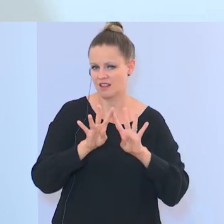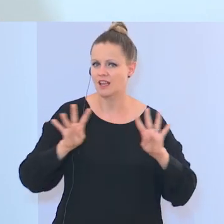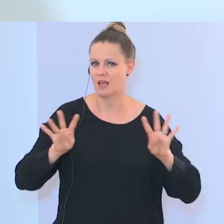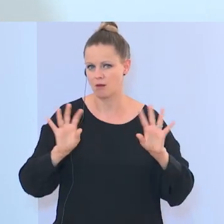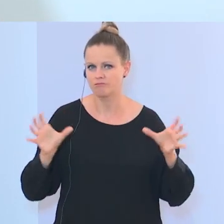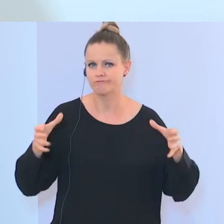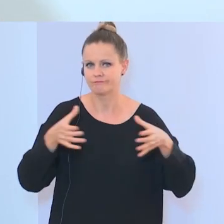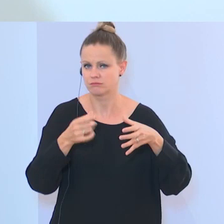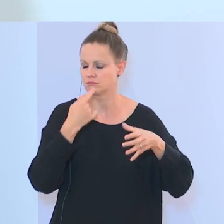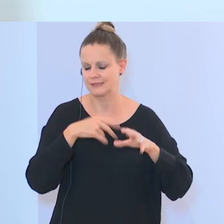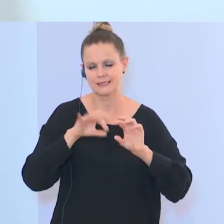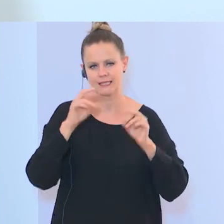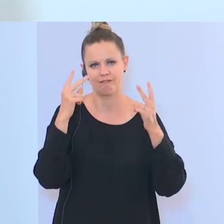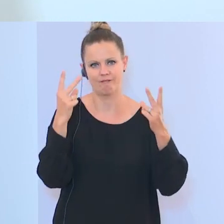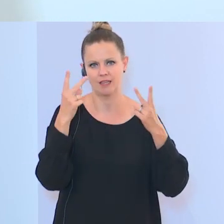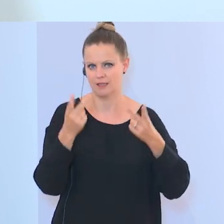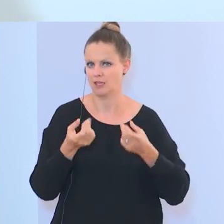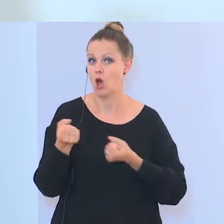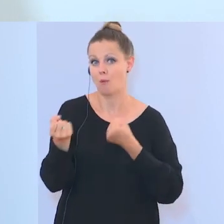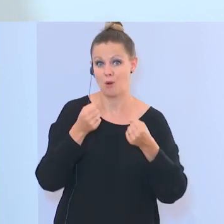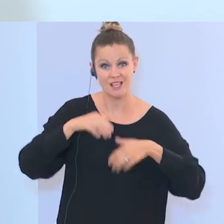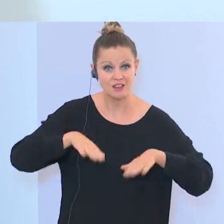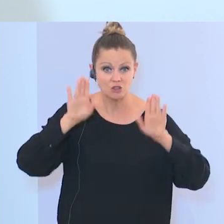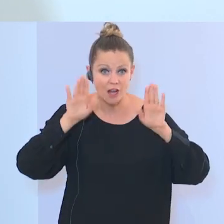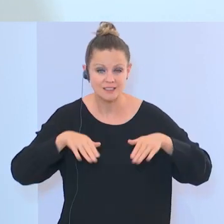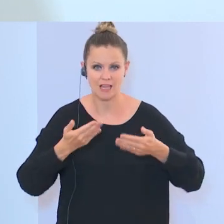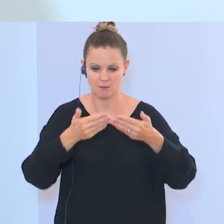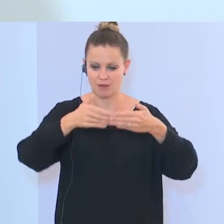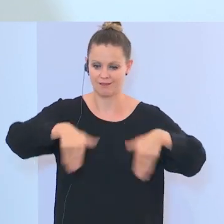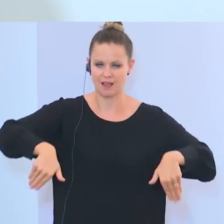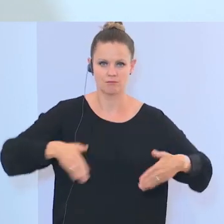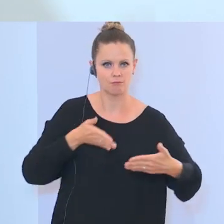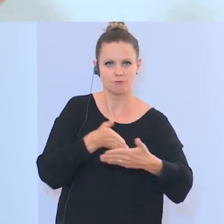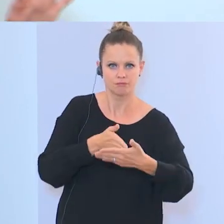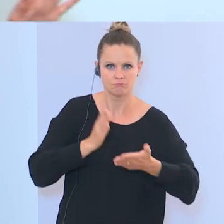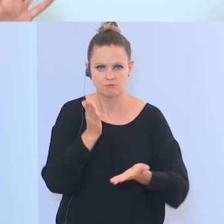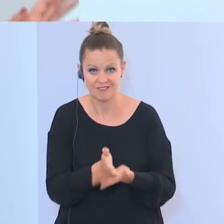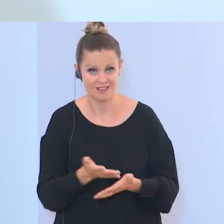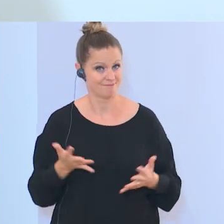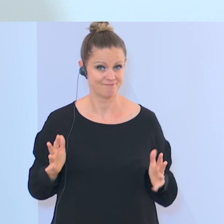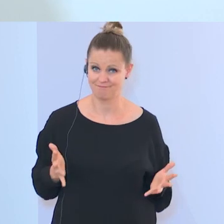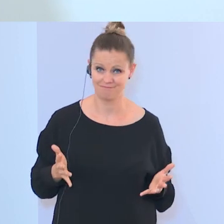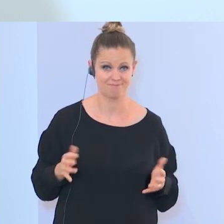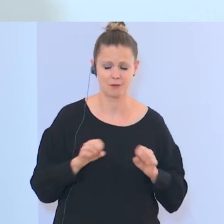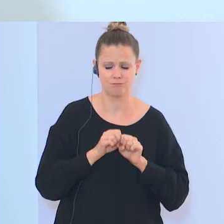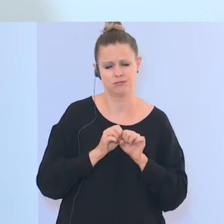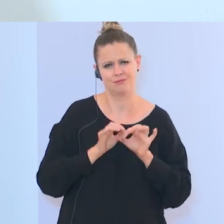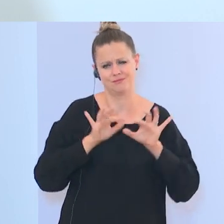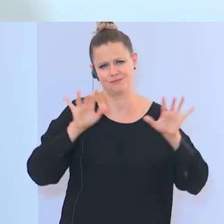Expertencremium heute gesagt, ist ganz zentral, weil der politische Islam nichts an den Grenzen des Staates halt macht, sondern sozusagen in ganz vielen